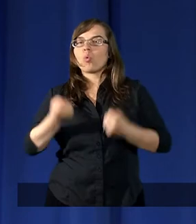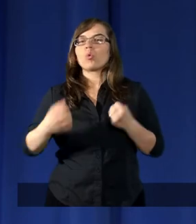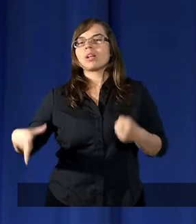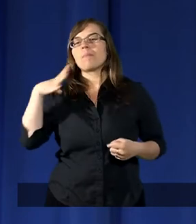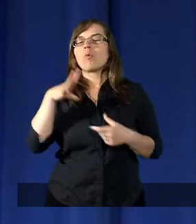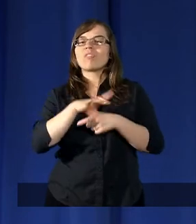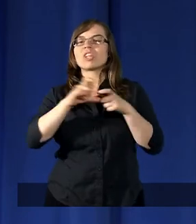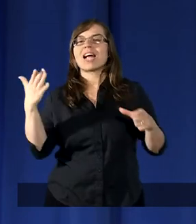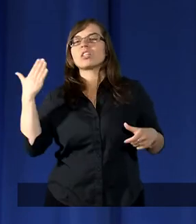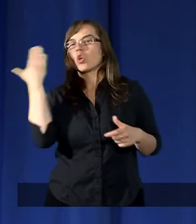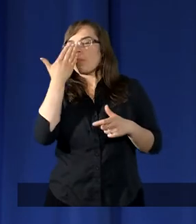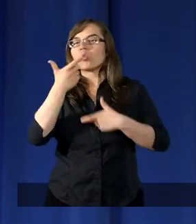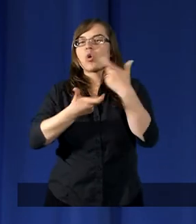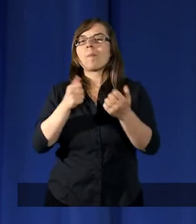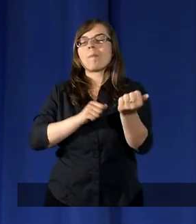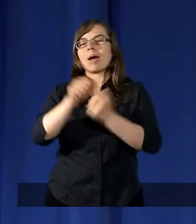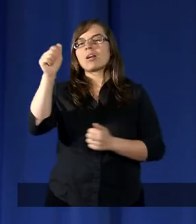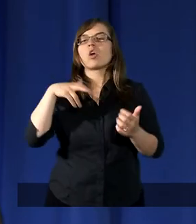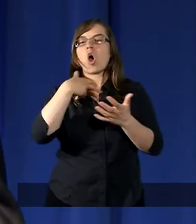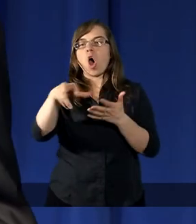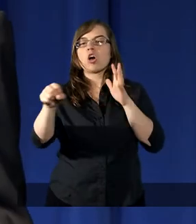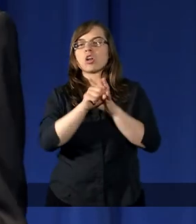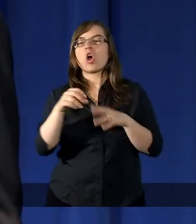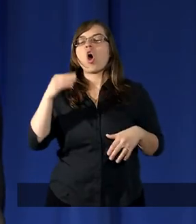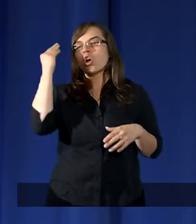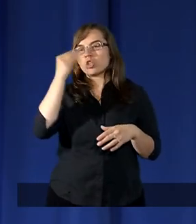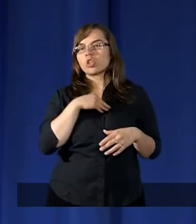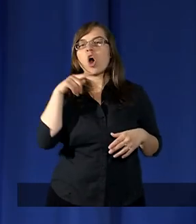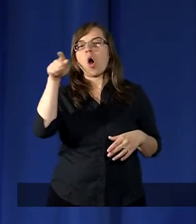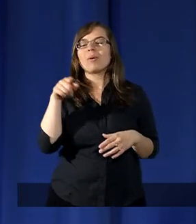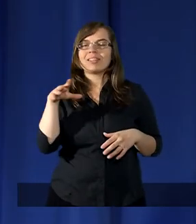komunistycznym to zrobić, chodziła do szkoły do Pruszkowa